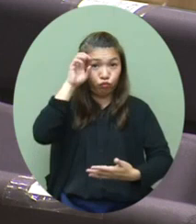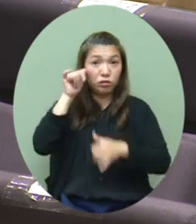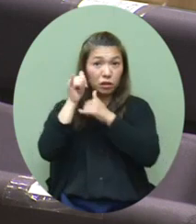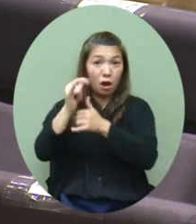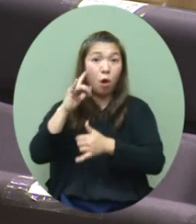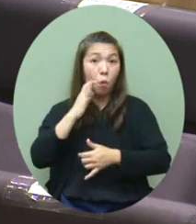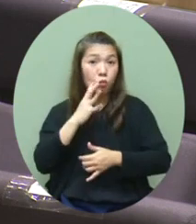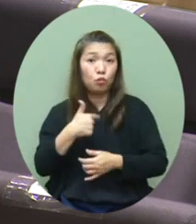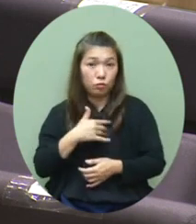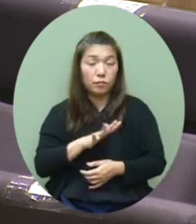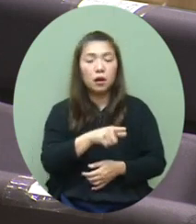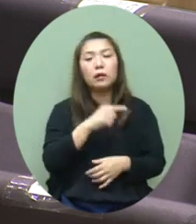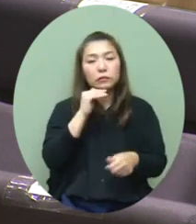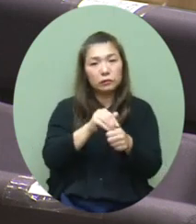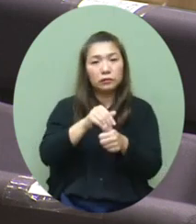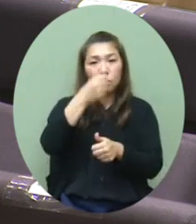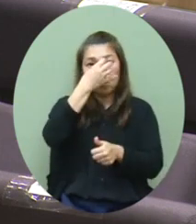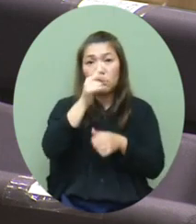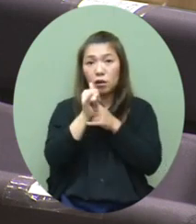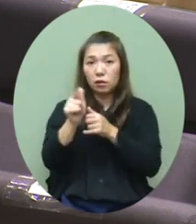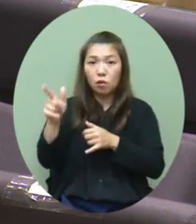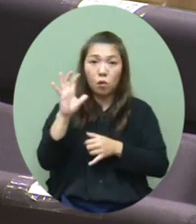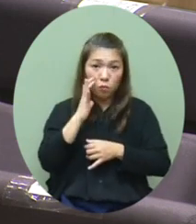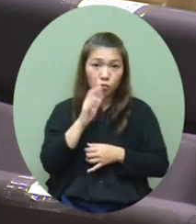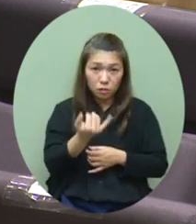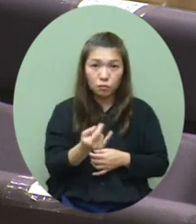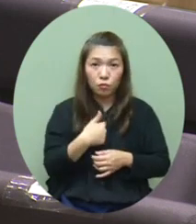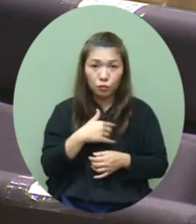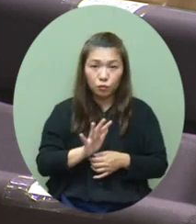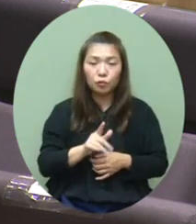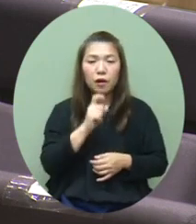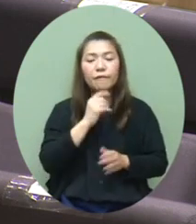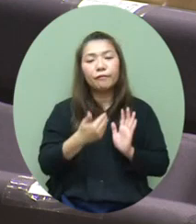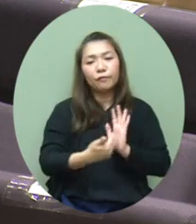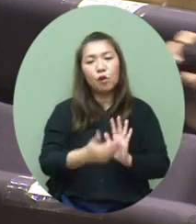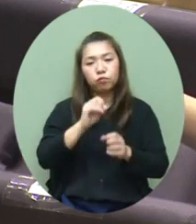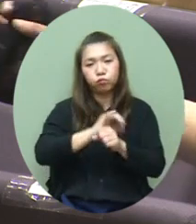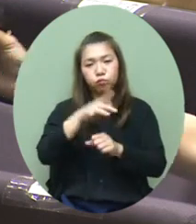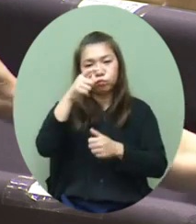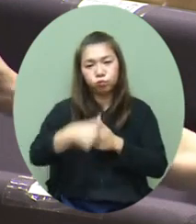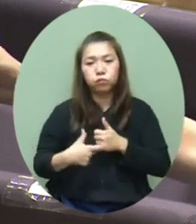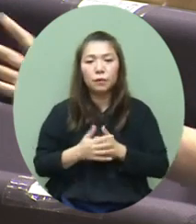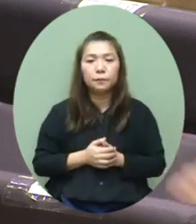可取呢會不會建議香港市民可以考發這個建議然後預防新冠病毒呢麻煩你